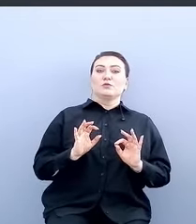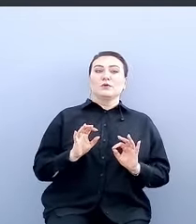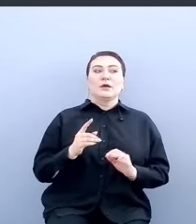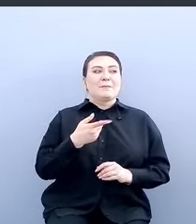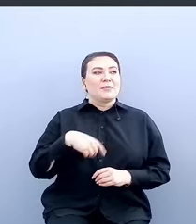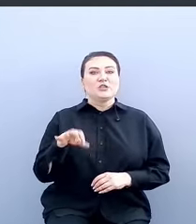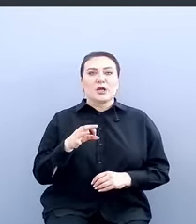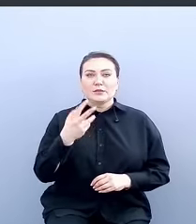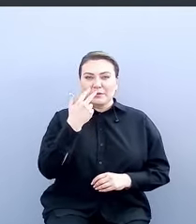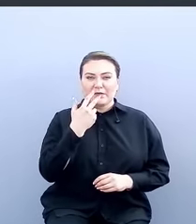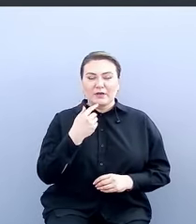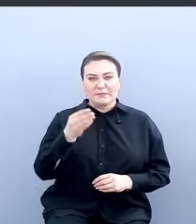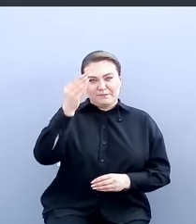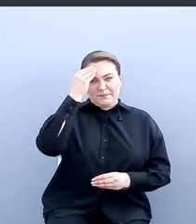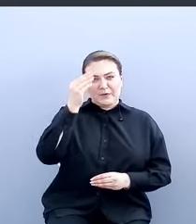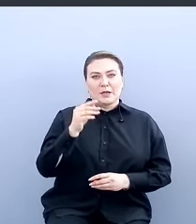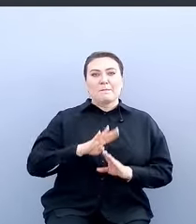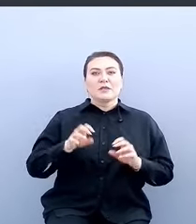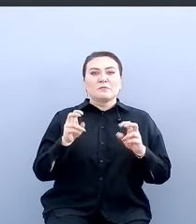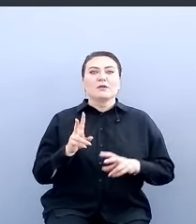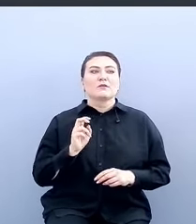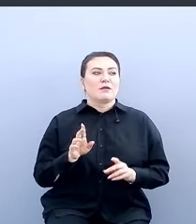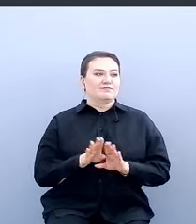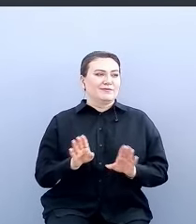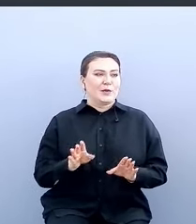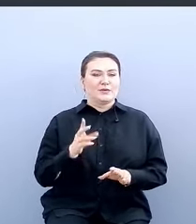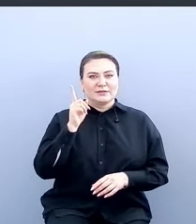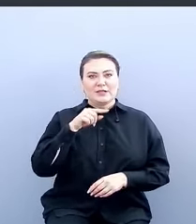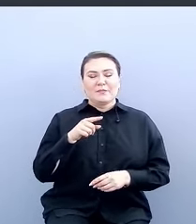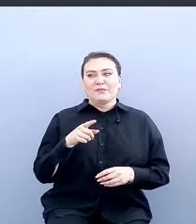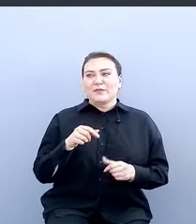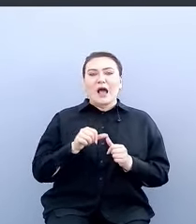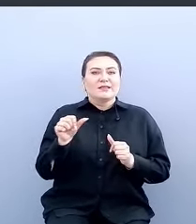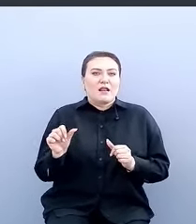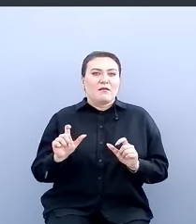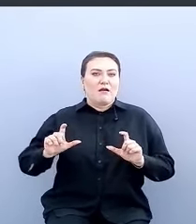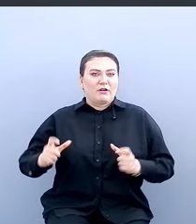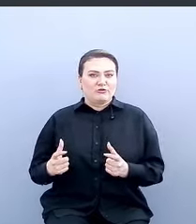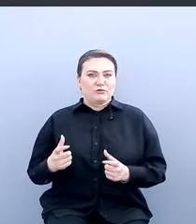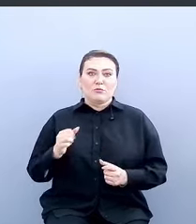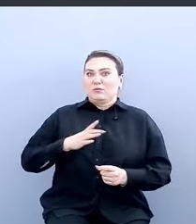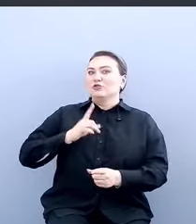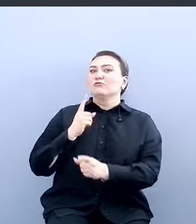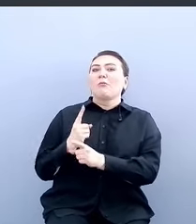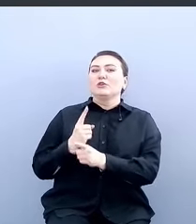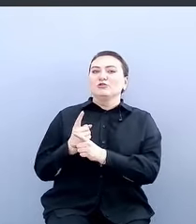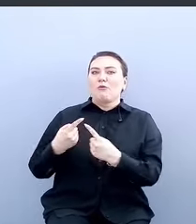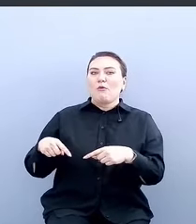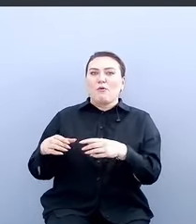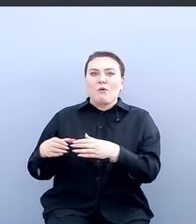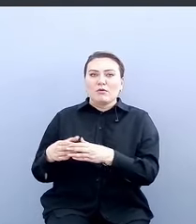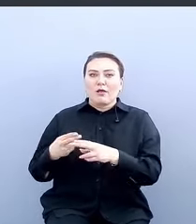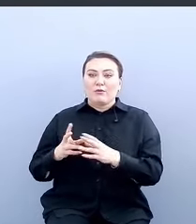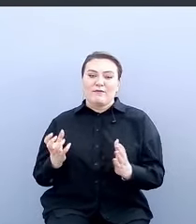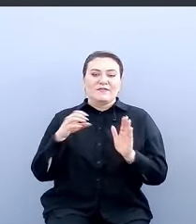привыкли воспринимать безопасность как, знаете, такой отдельный, ограничительный или даже, может быть, запретительный орган, который